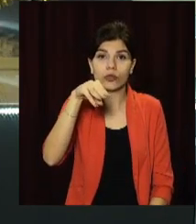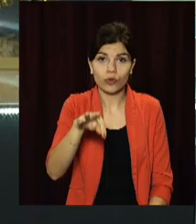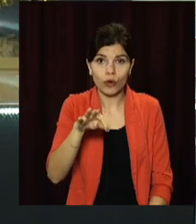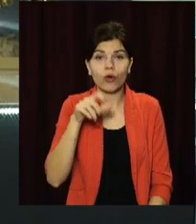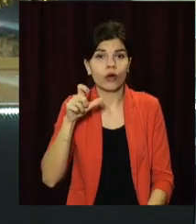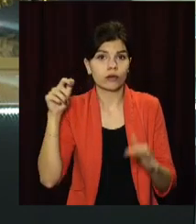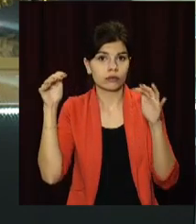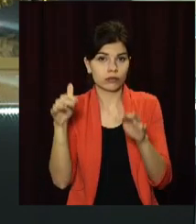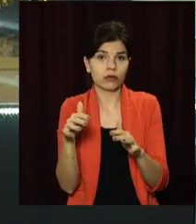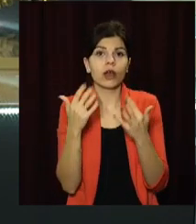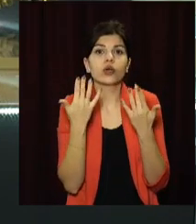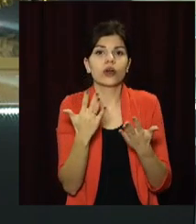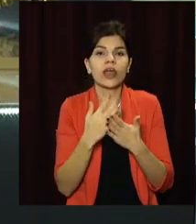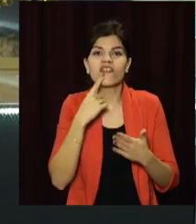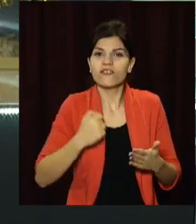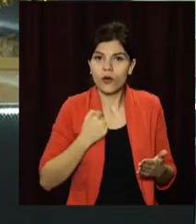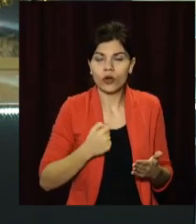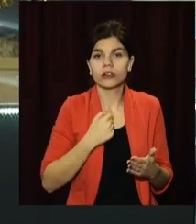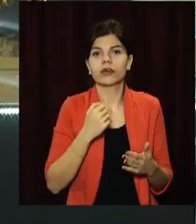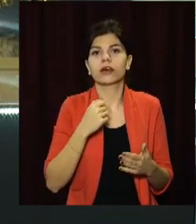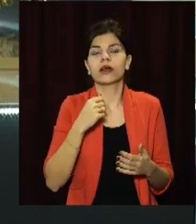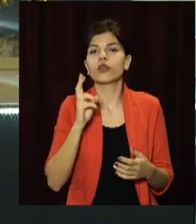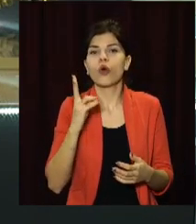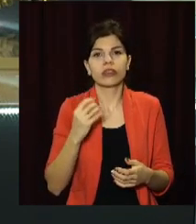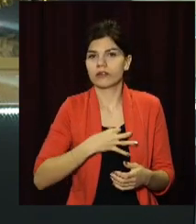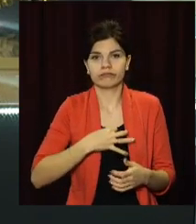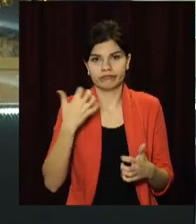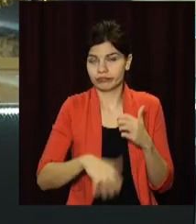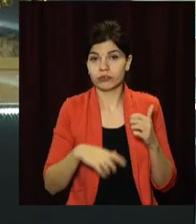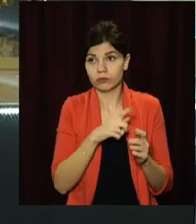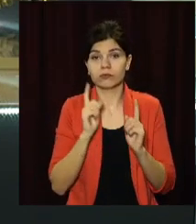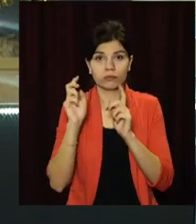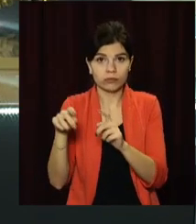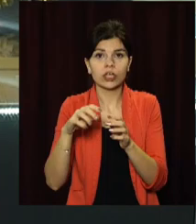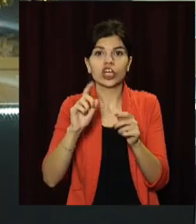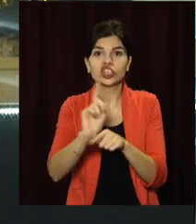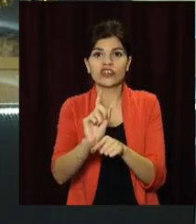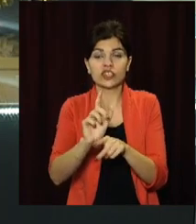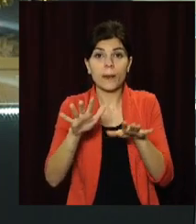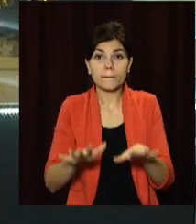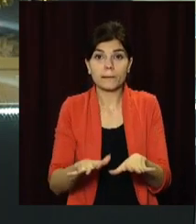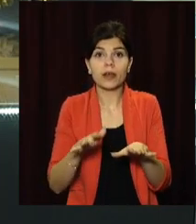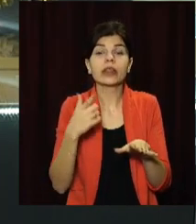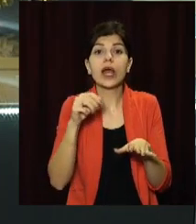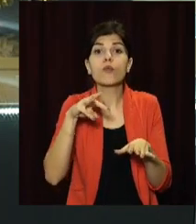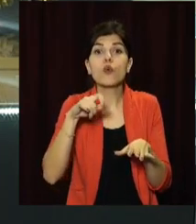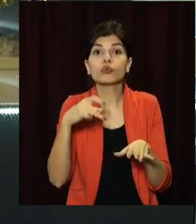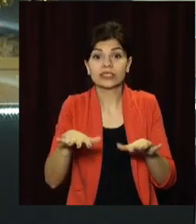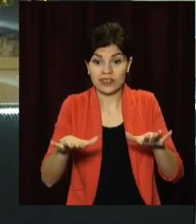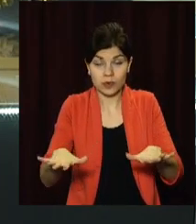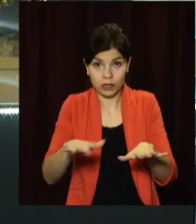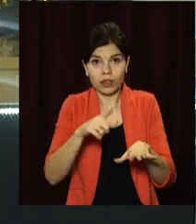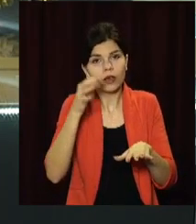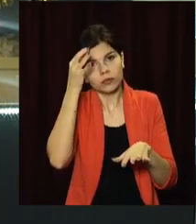десятки військових, волонтерів та небайдуших дніпрян. Вони запалили свічки прямо на музейних експонатах і в такий